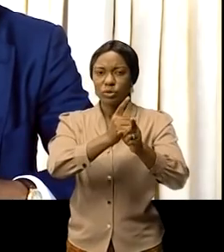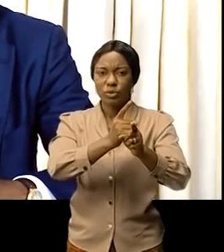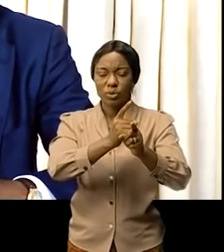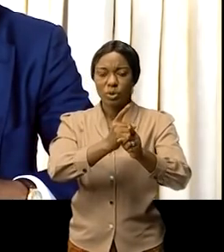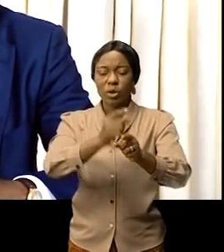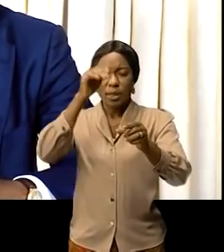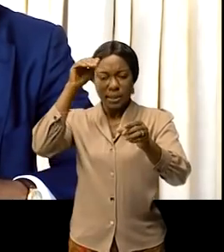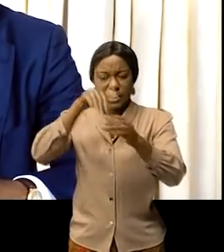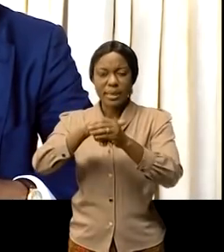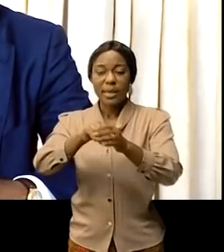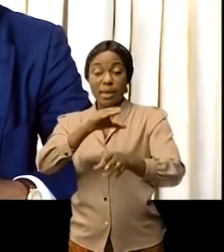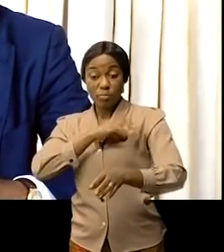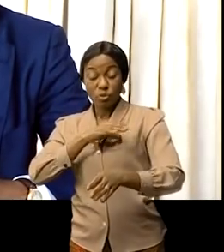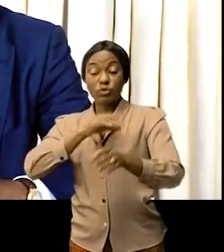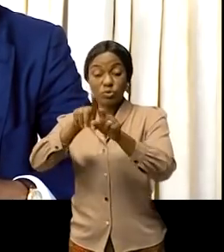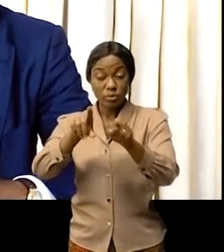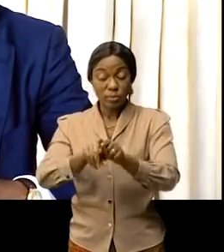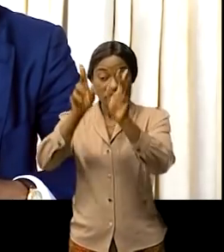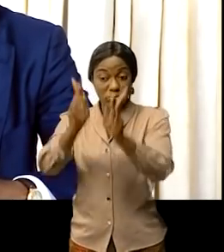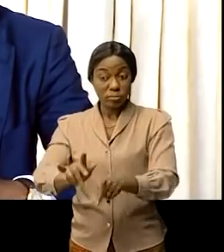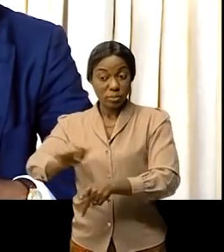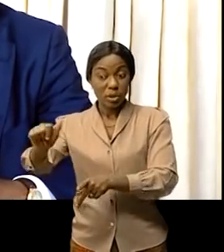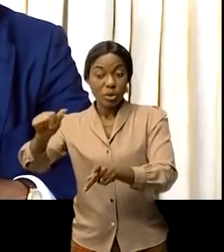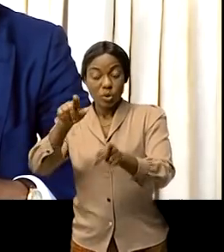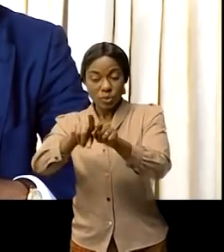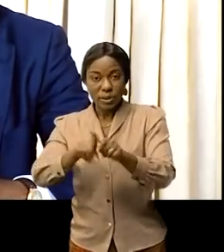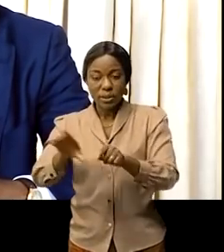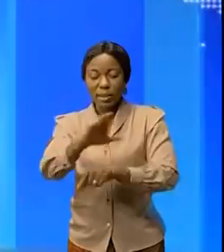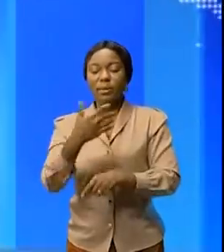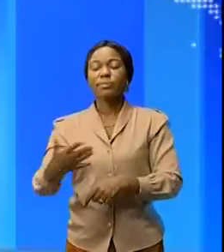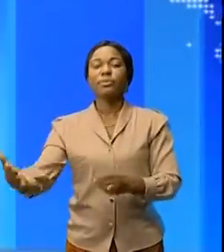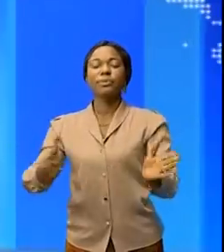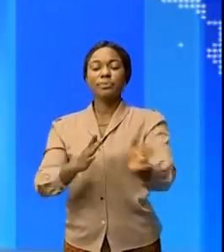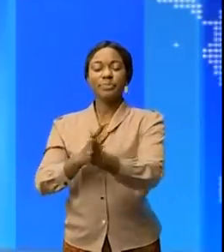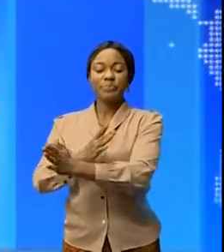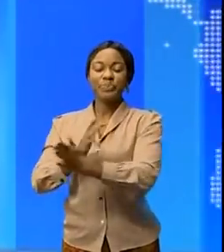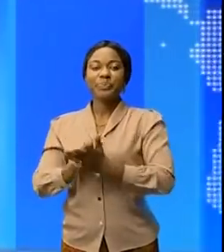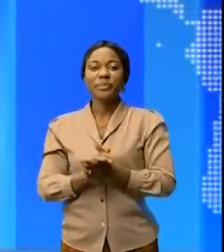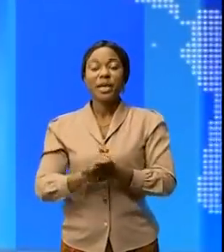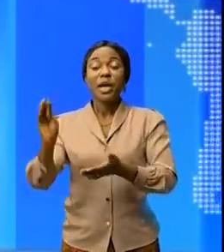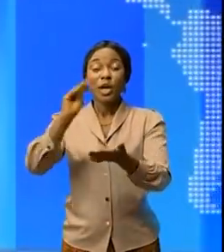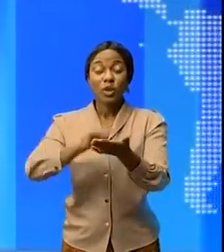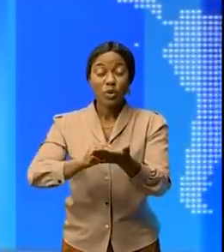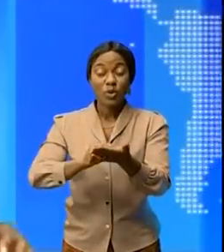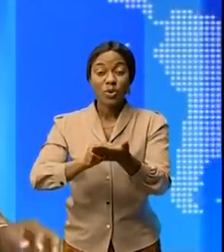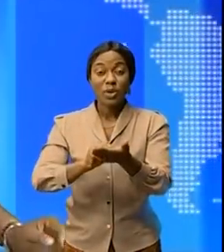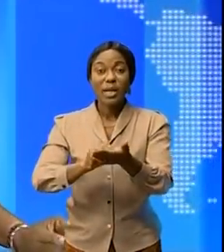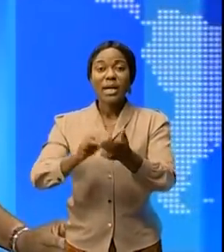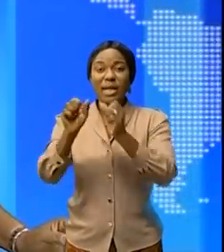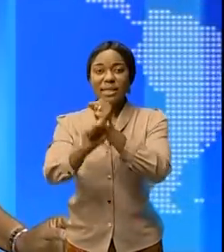faille tant de leurs personnes que de leurs biens. Autre chose à présent, les